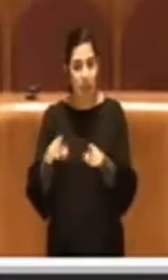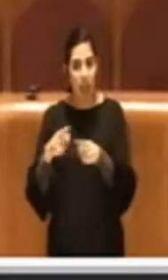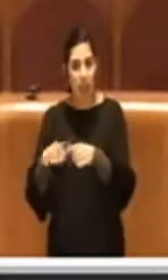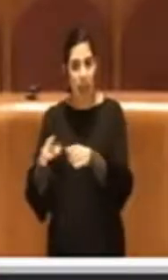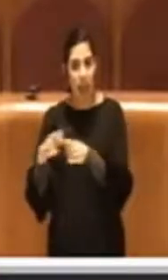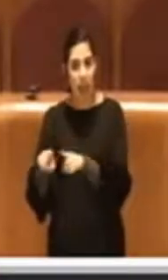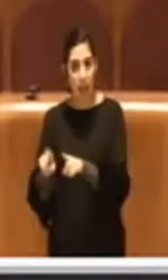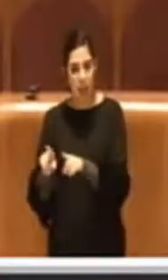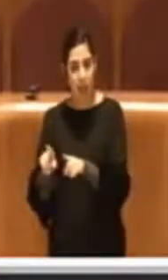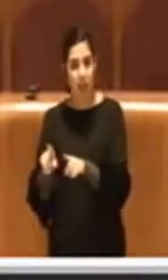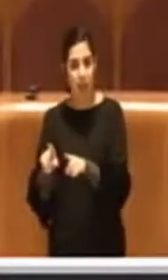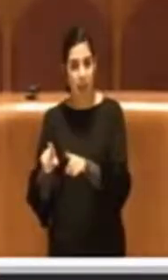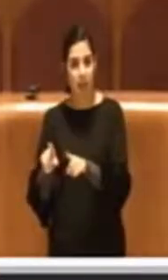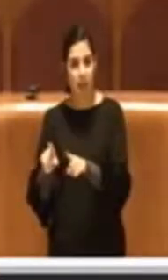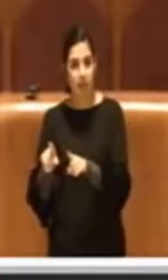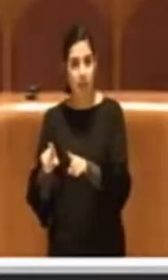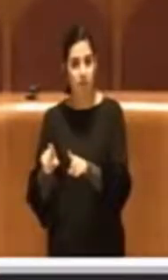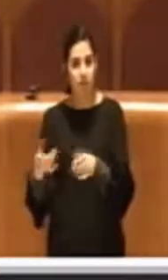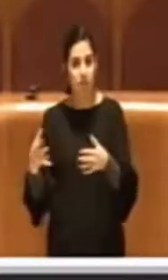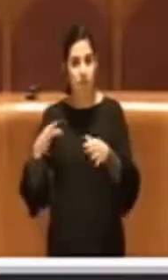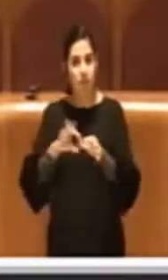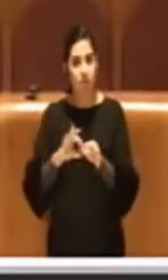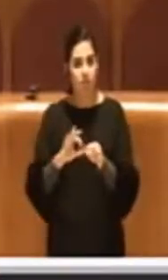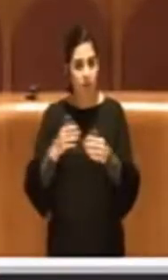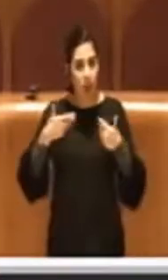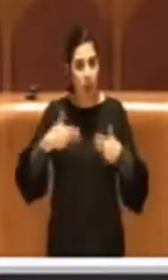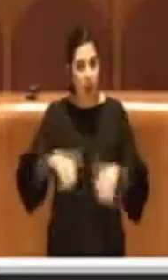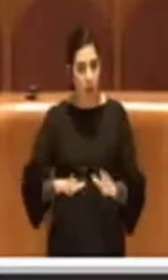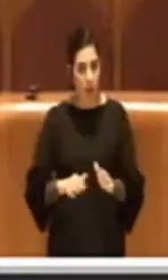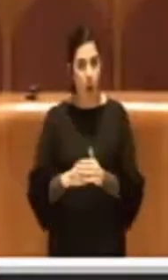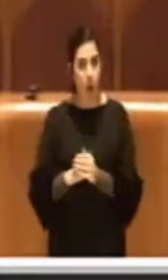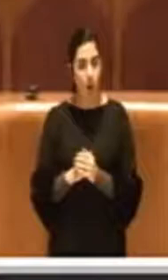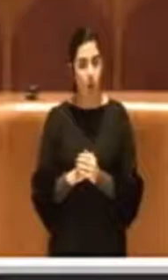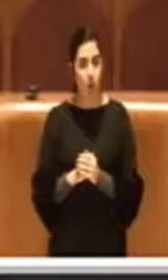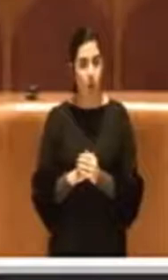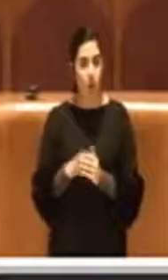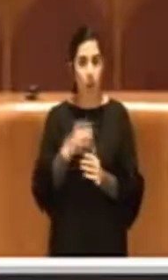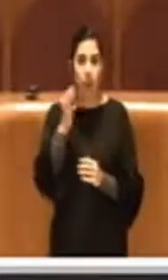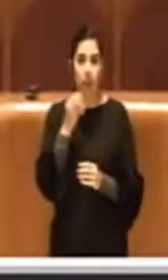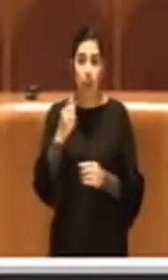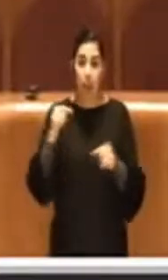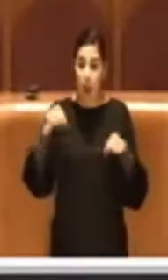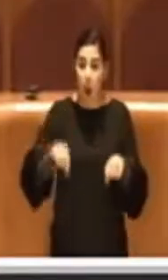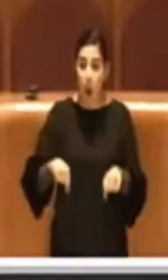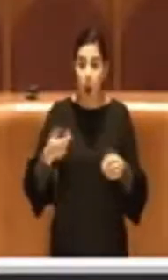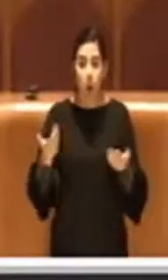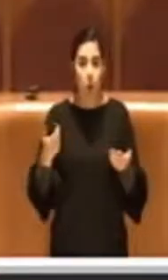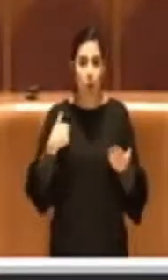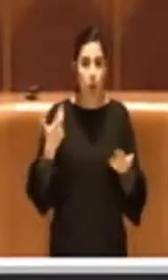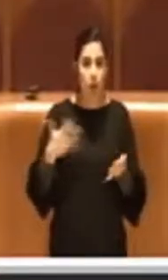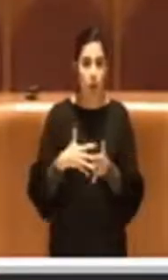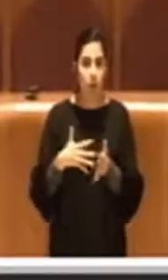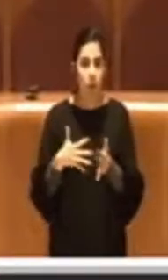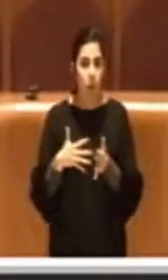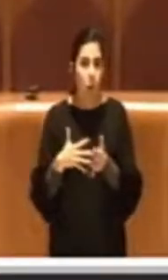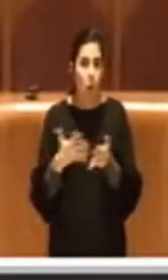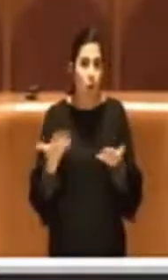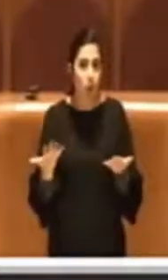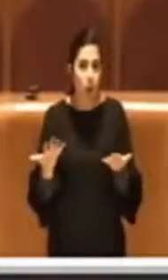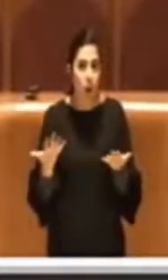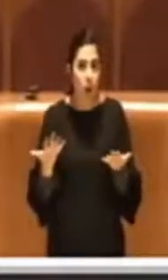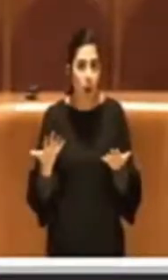data ai prodotti abortivi. Quindi io oggi mi trovo in difficoltà a